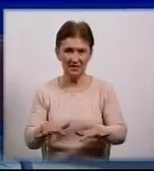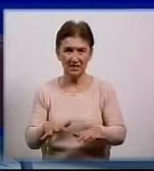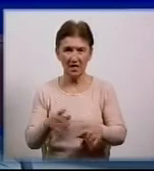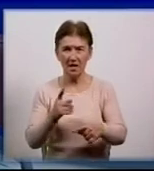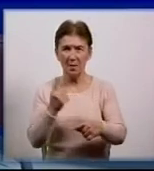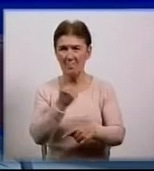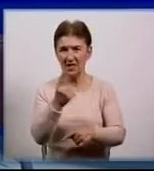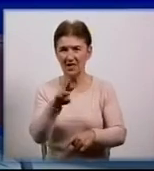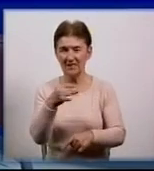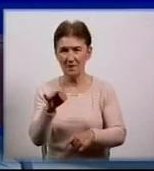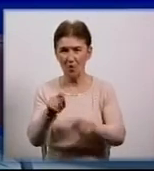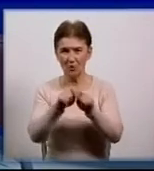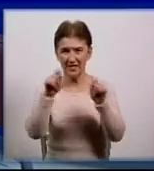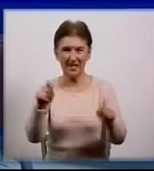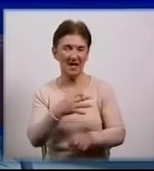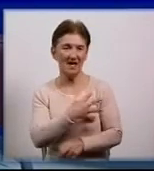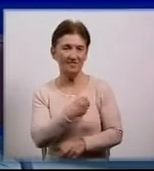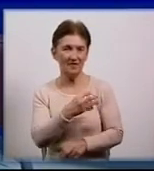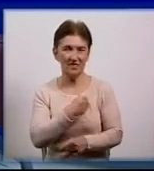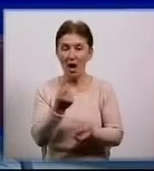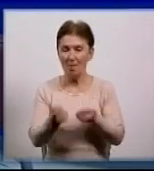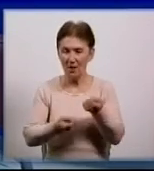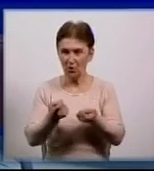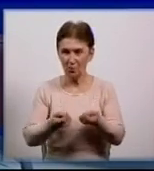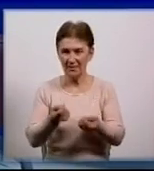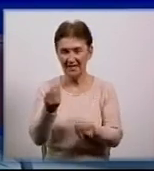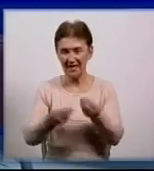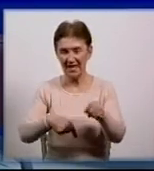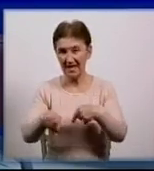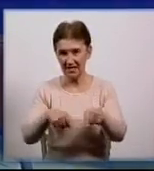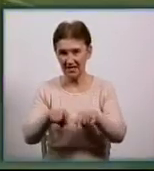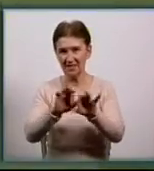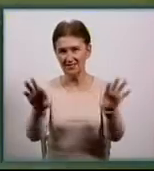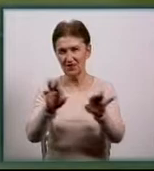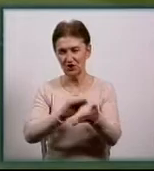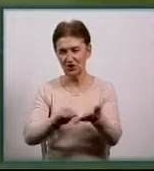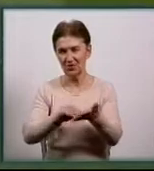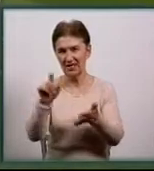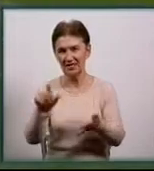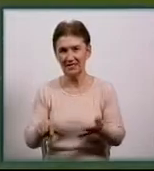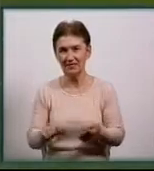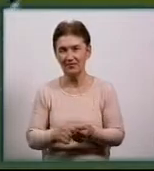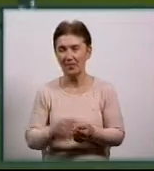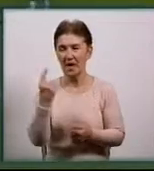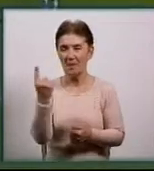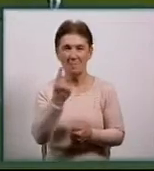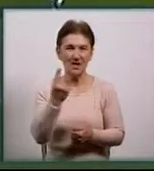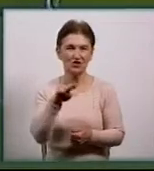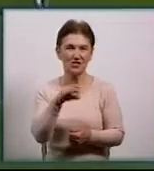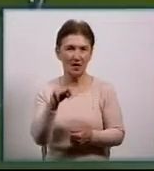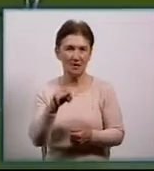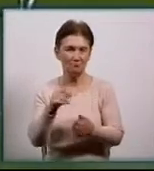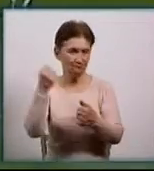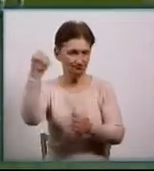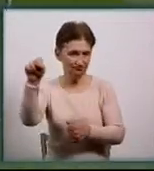у першому таймі відкрили львів'яни. Подробиці гри далі від Олександра Сметанка. Перший тайм був за львів'янами.